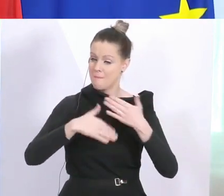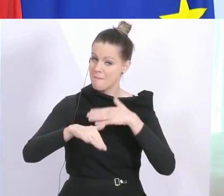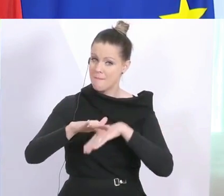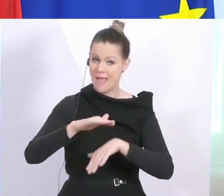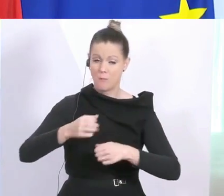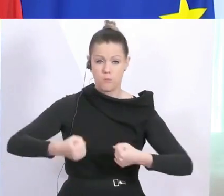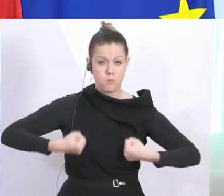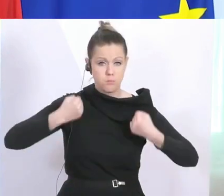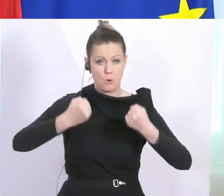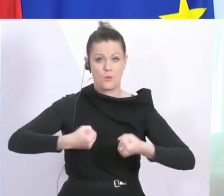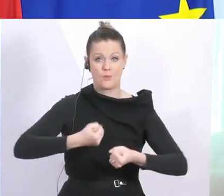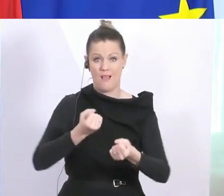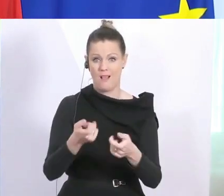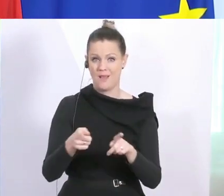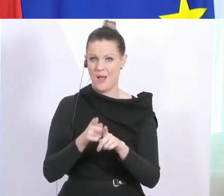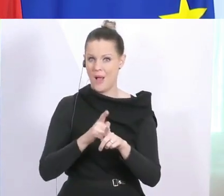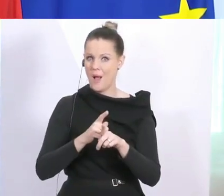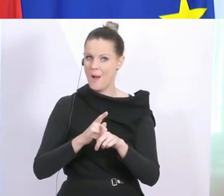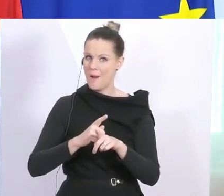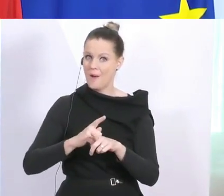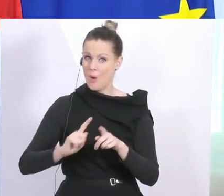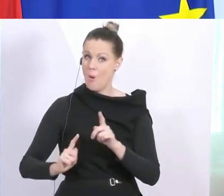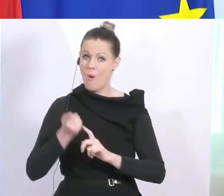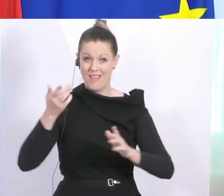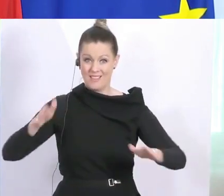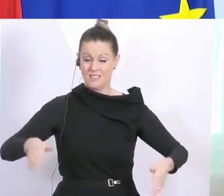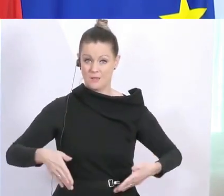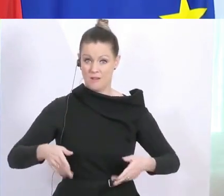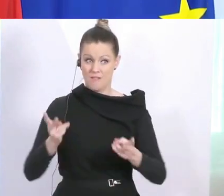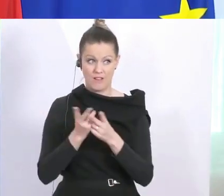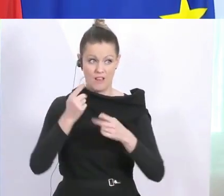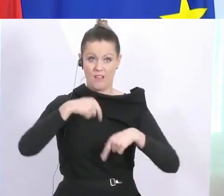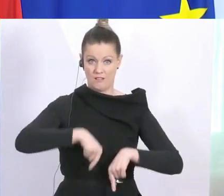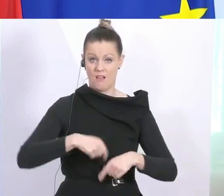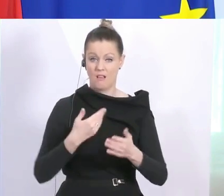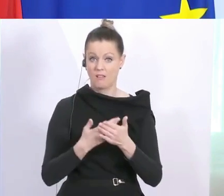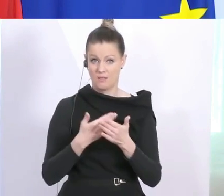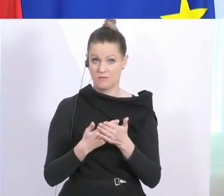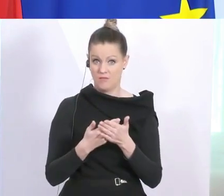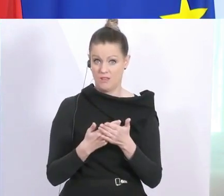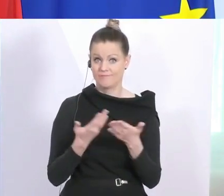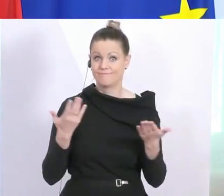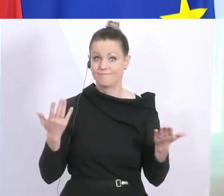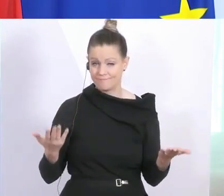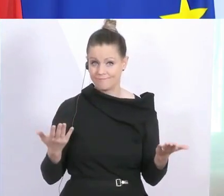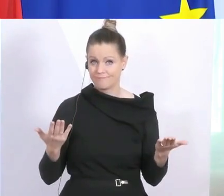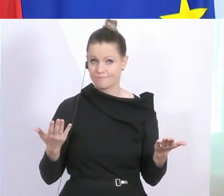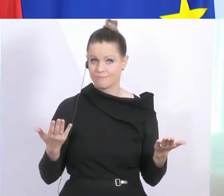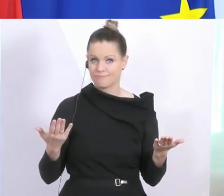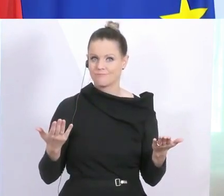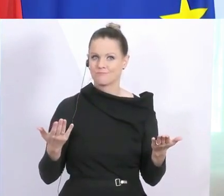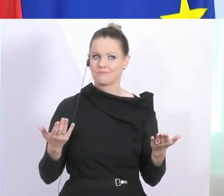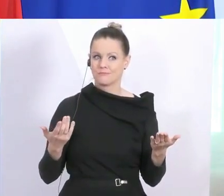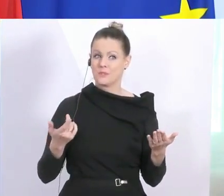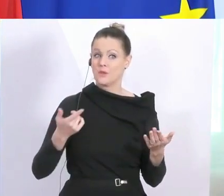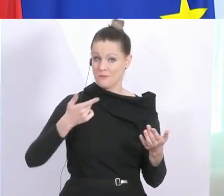und mit einer wesentlich höheren Disziplin als bei uns. Und insofern kann ich nur appellieren, dass auch wenn uns das